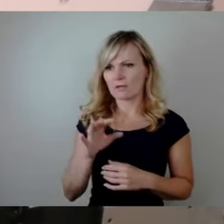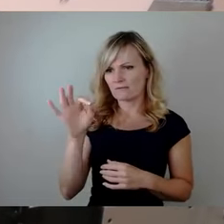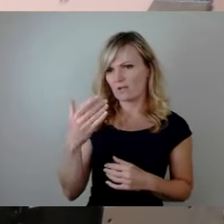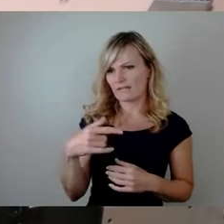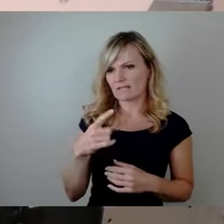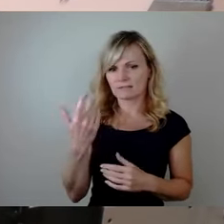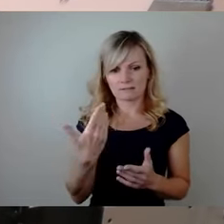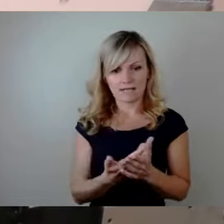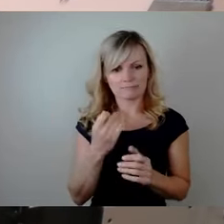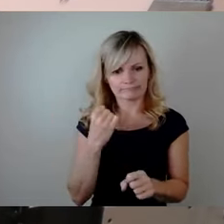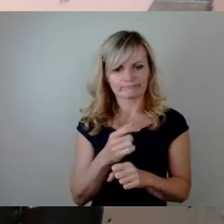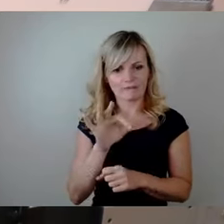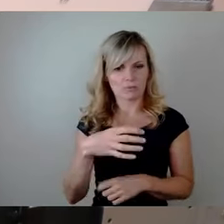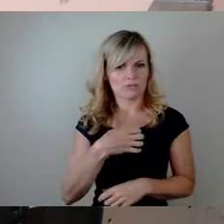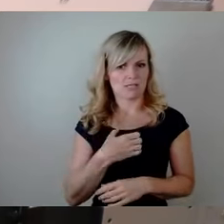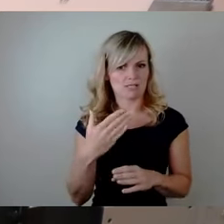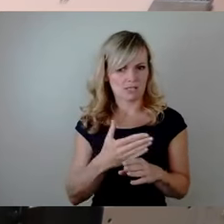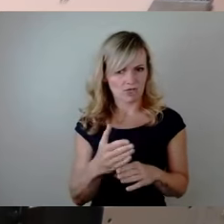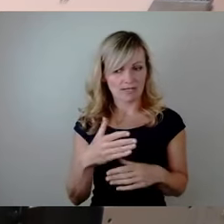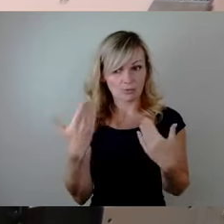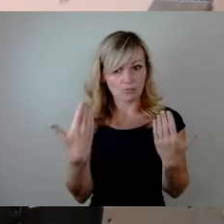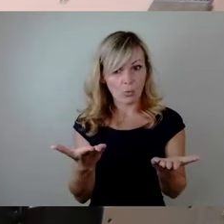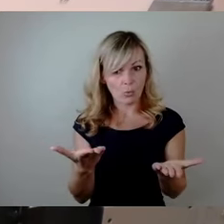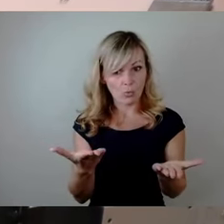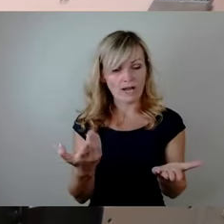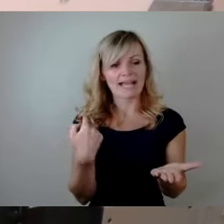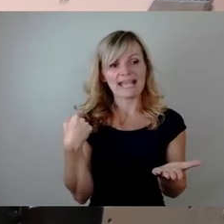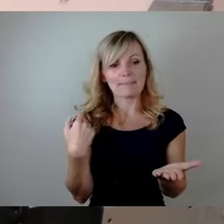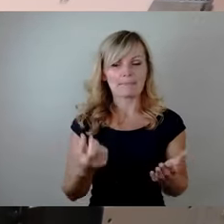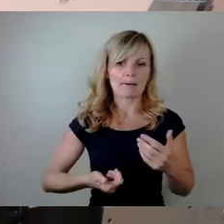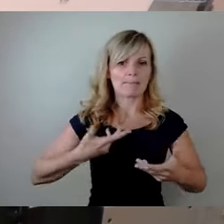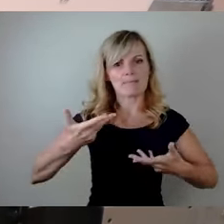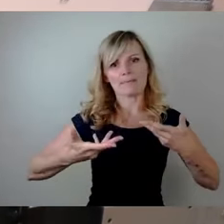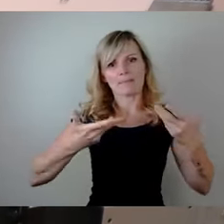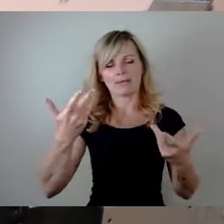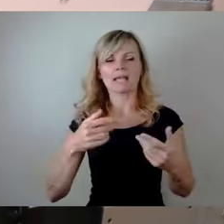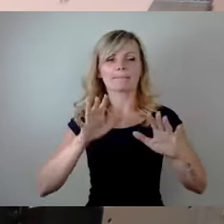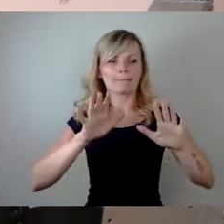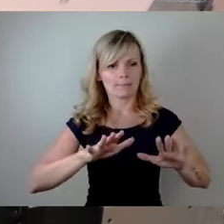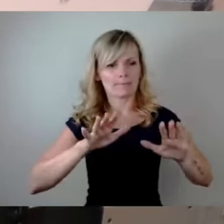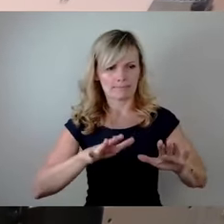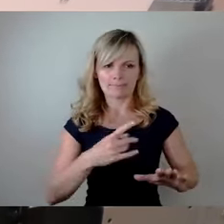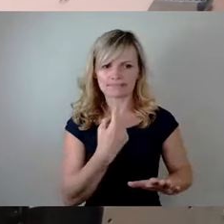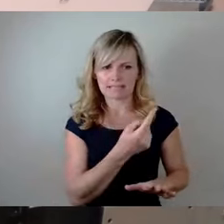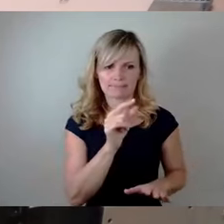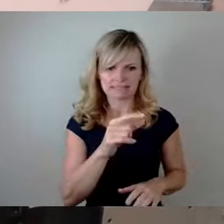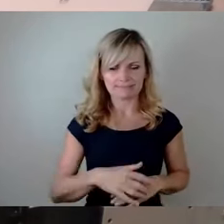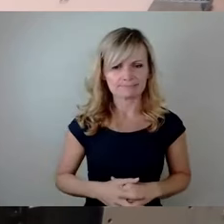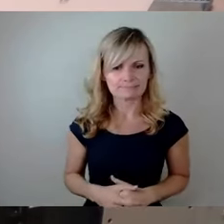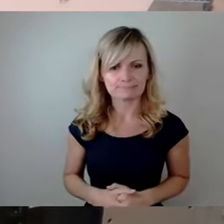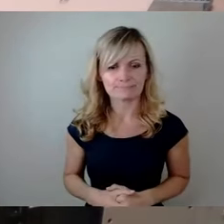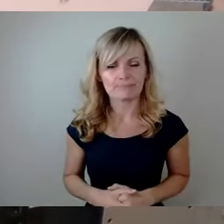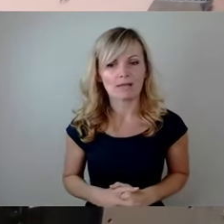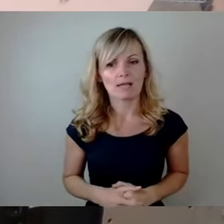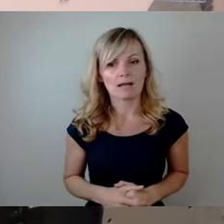haben, dann würden Sie sozusagen dann Ihre Wellen, die Sie hier gerade geschlagen haben, vielleicht auch ein kleines Stück runterfahren. Es sind an der